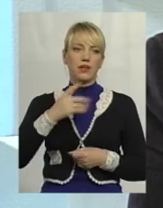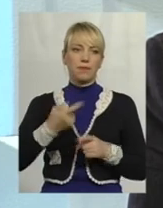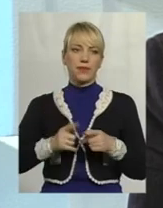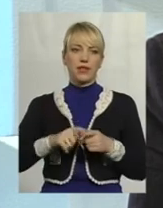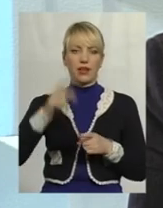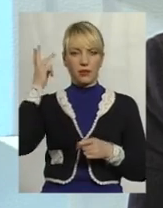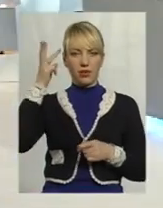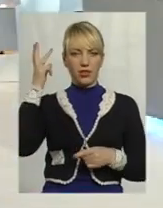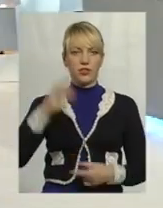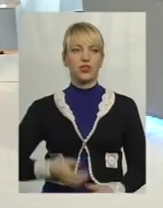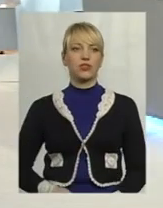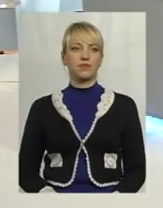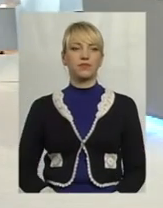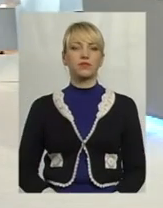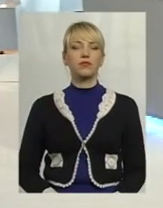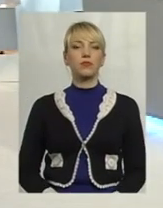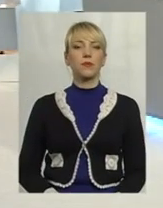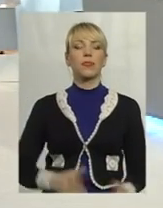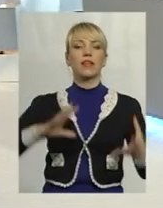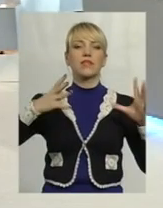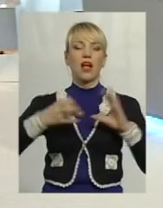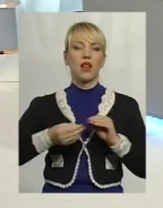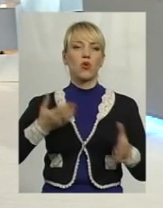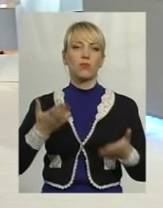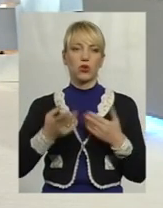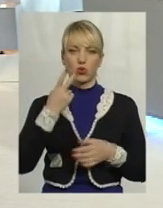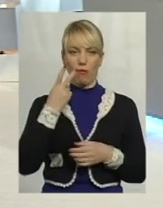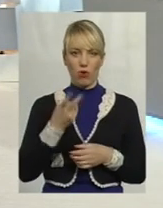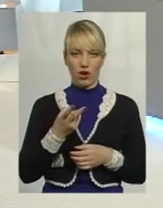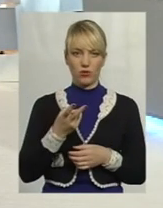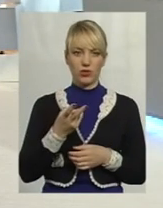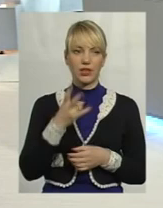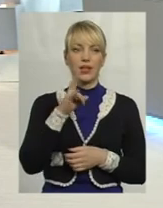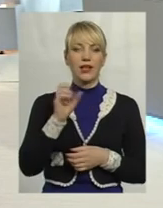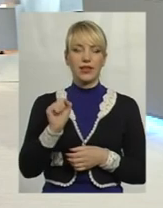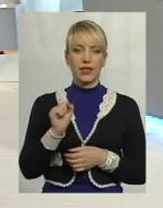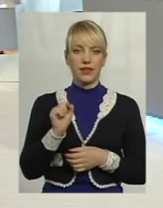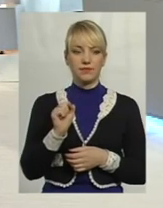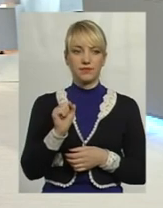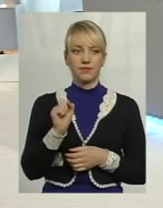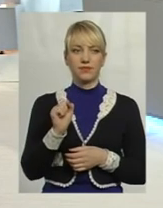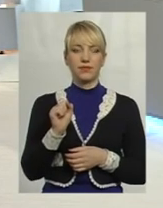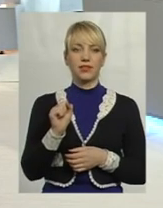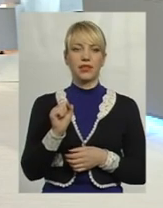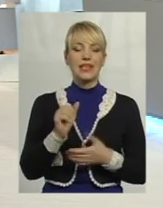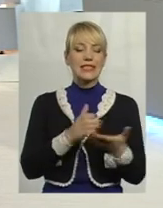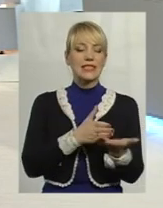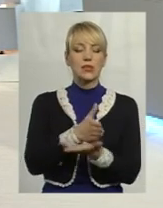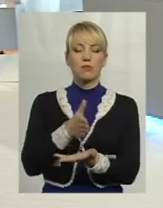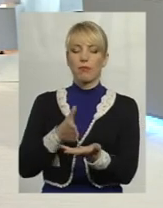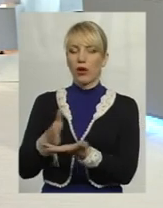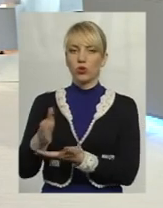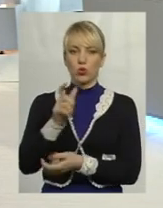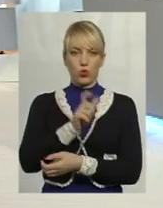власне. Скажіть, а от загалом, якщо поглянути на, скажімо, спектр тих ідей,